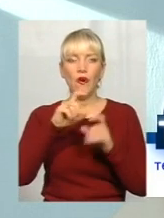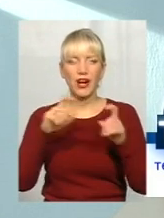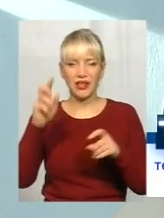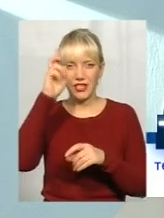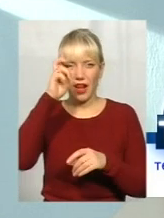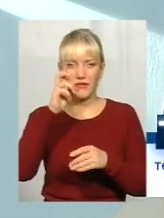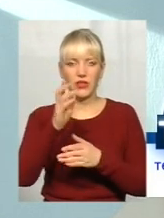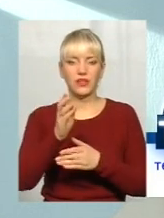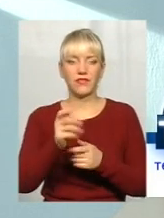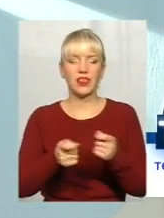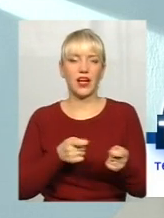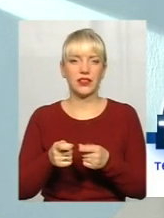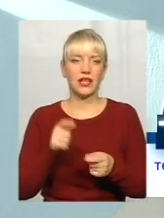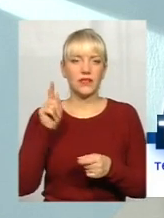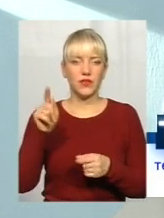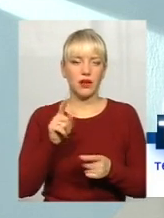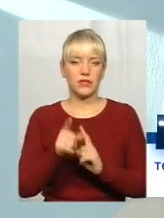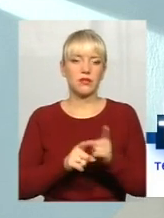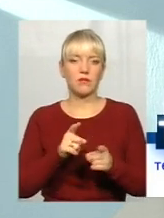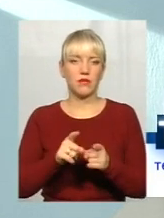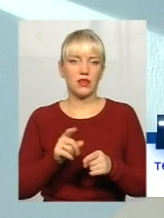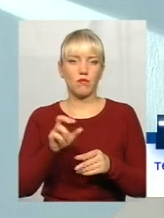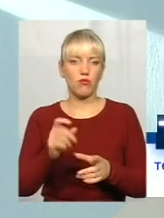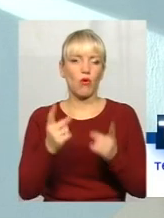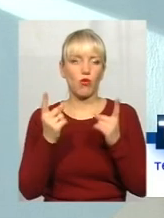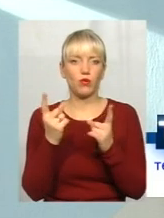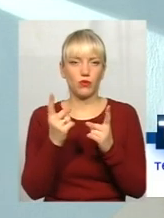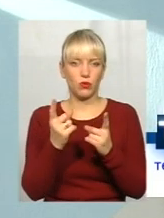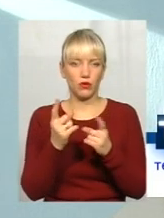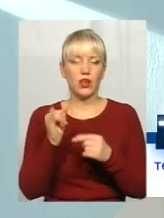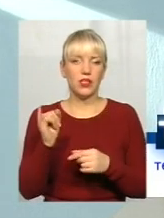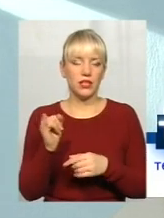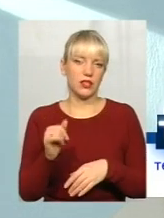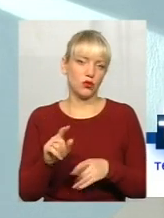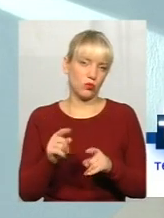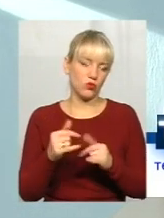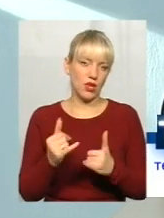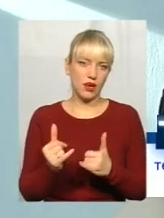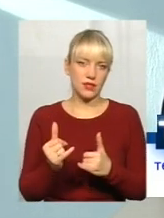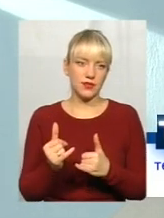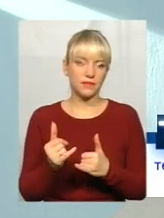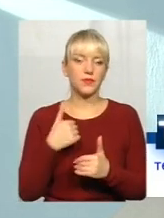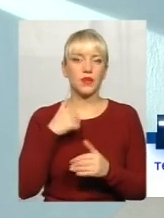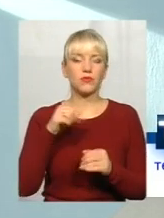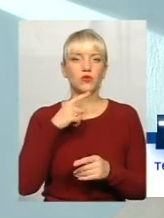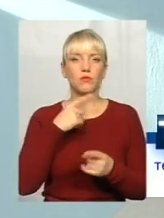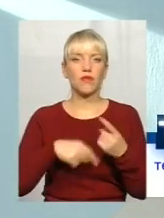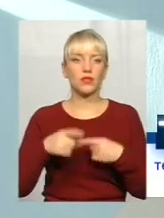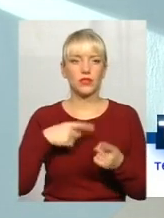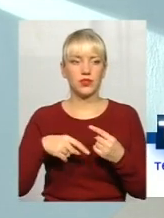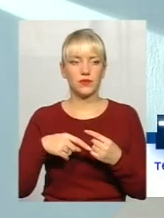центральні органи державної влади, там зміни прийшли по-крупному. Тому зараз, я знову ж таки, може повернуся,